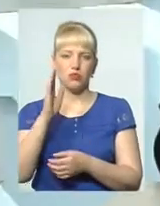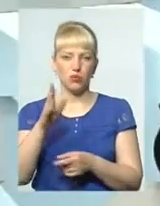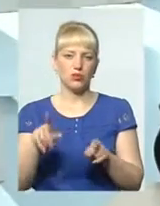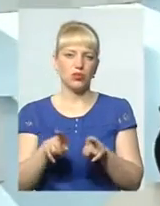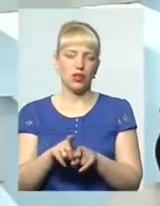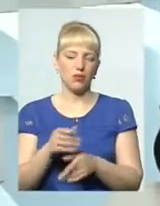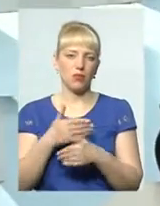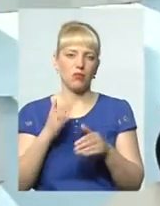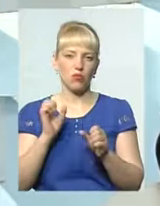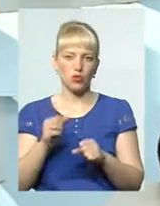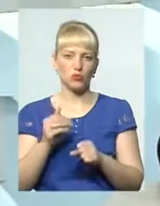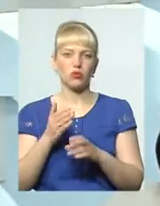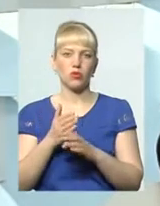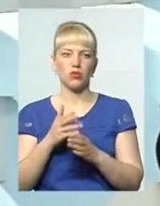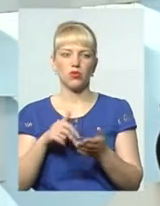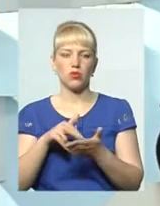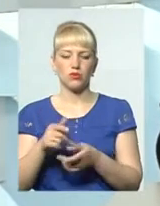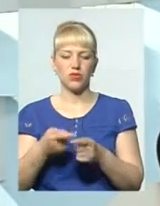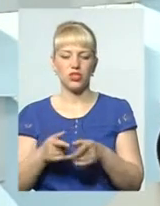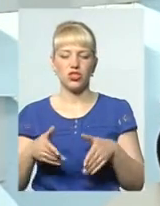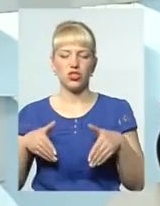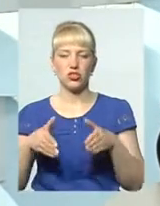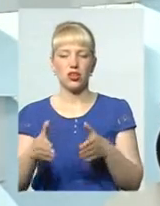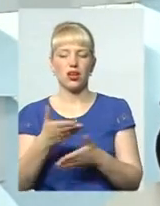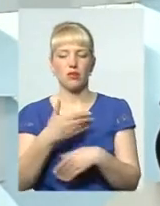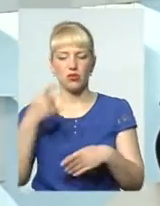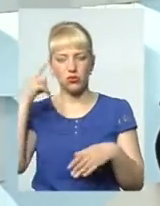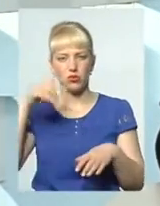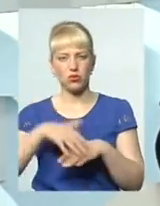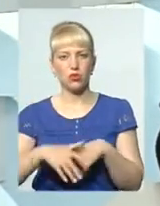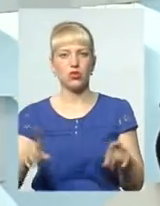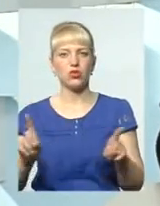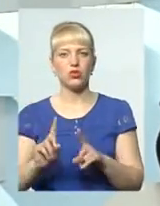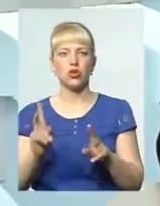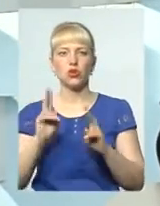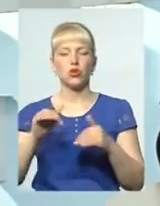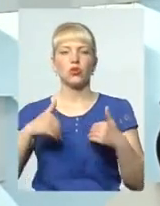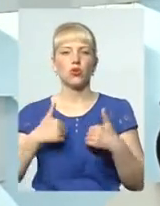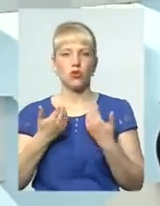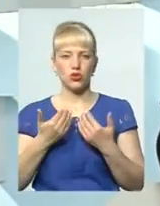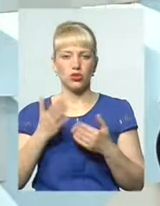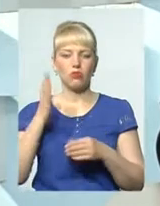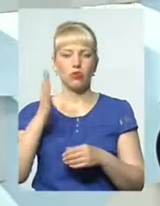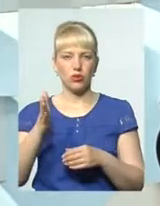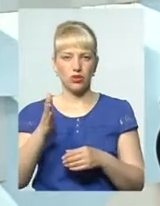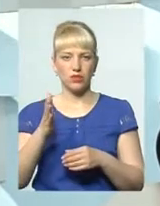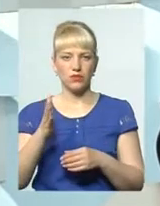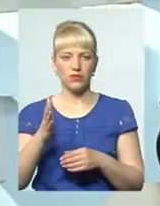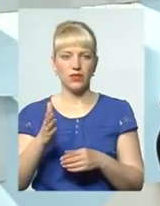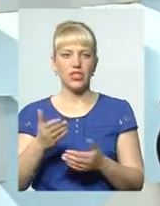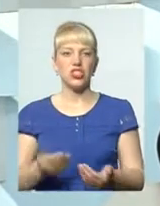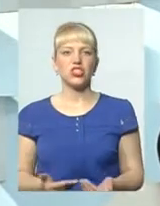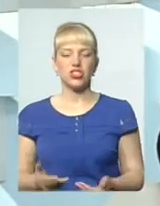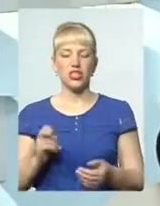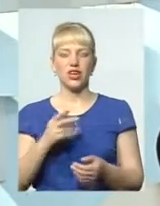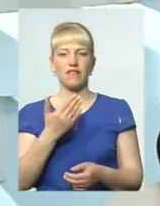допомогти, прийшовши цей шлях, 15 років, ми зрозуміли, що хто хоче бути, жити так,